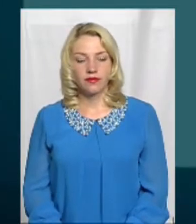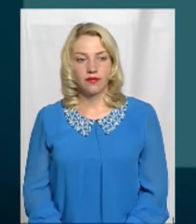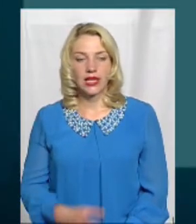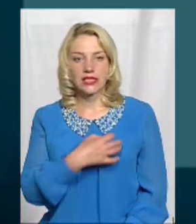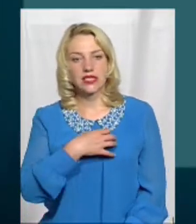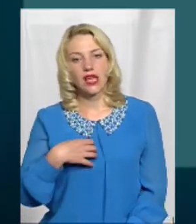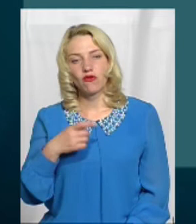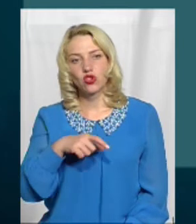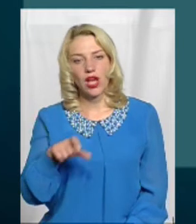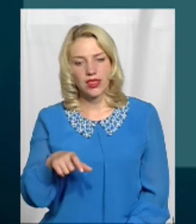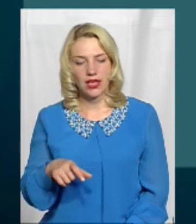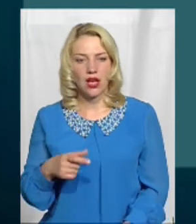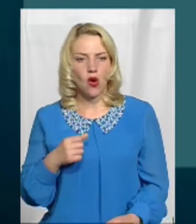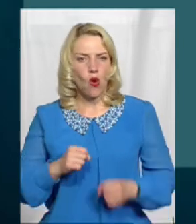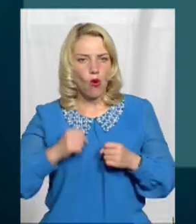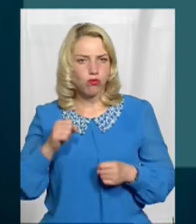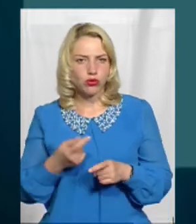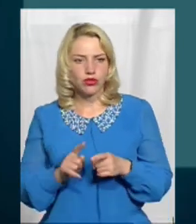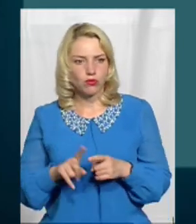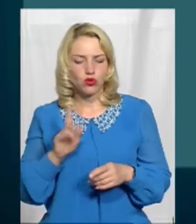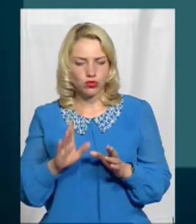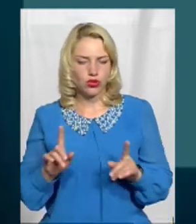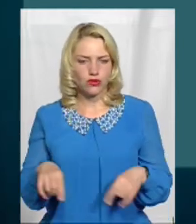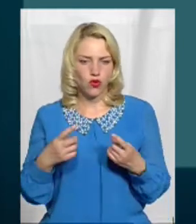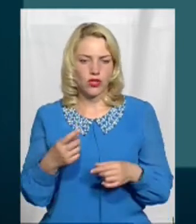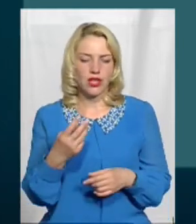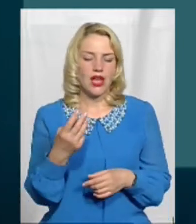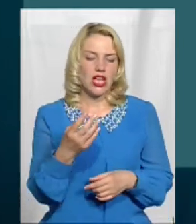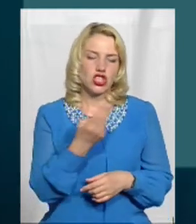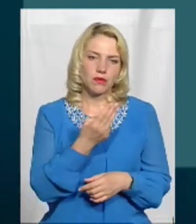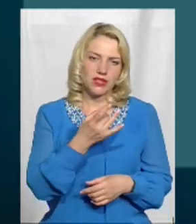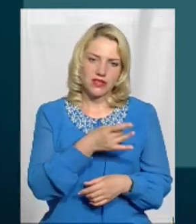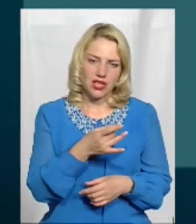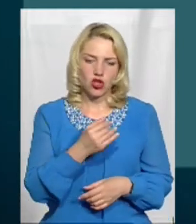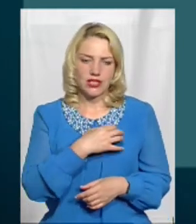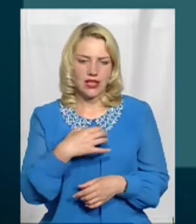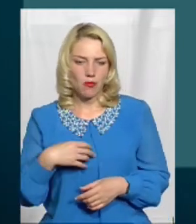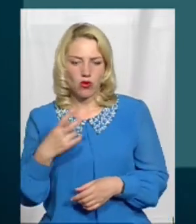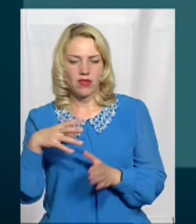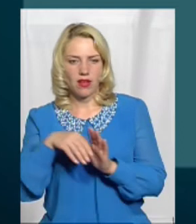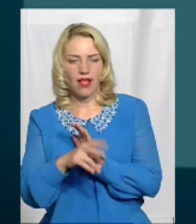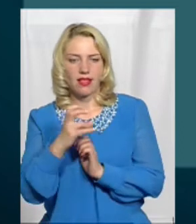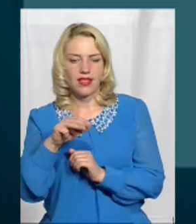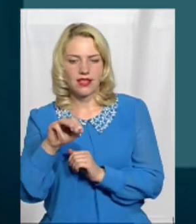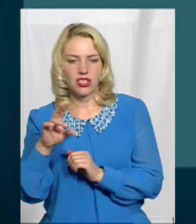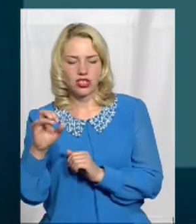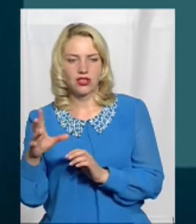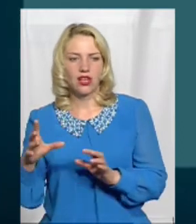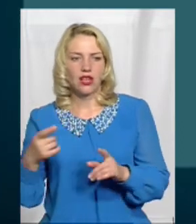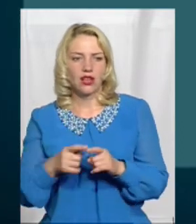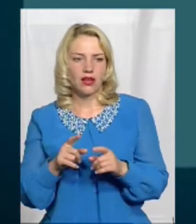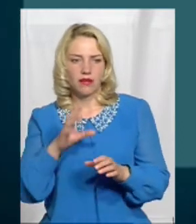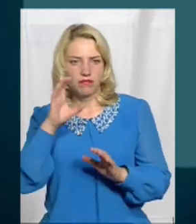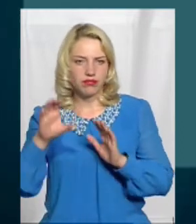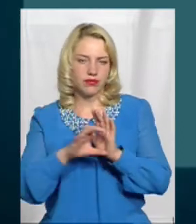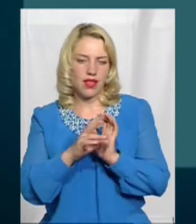Славутчани обурені тим, що буде створений Шепетівський район І Славутчина, в тому числі і місто Нетішин, попадає на підпорядкування Шепетівського